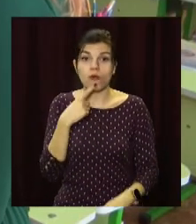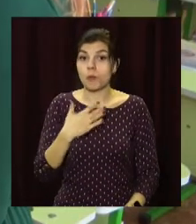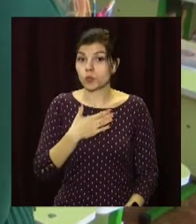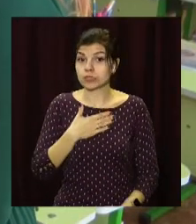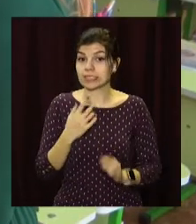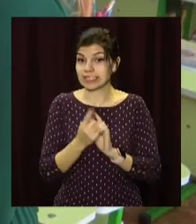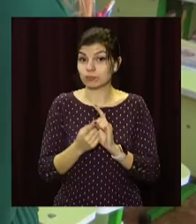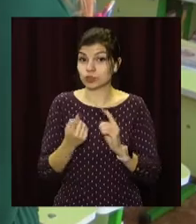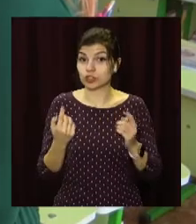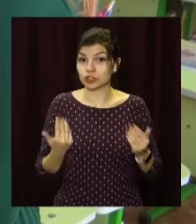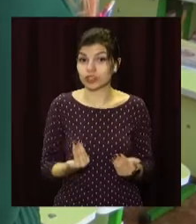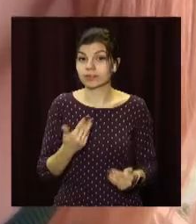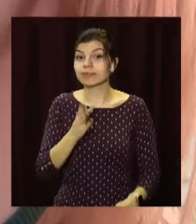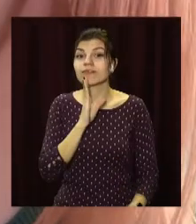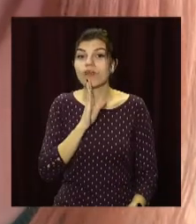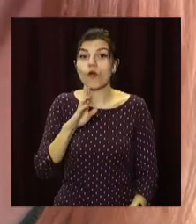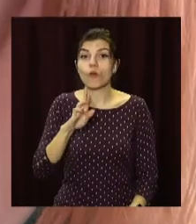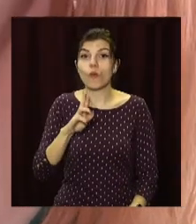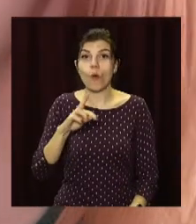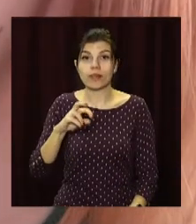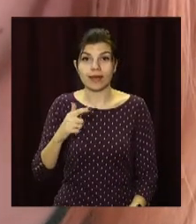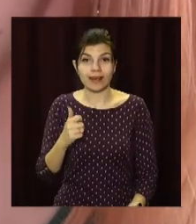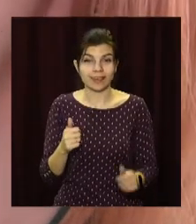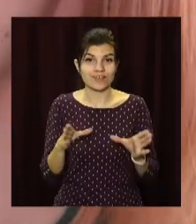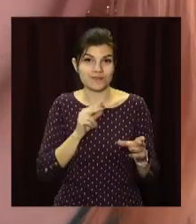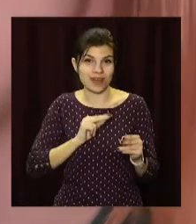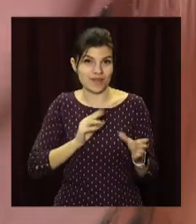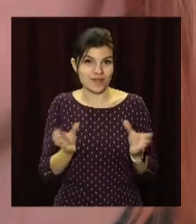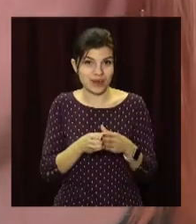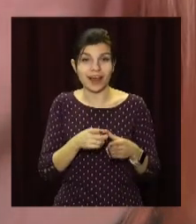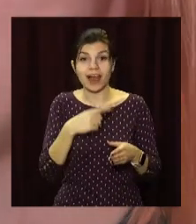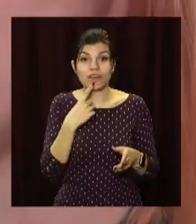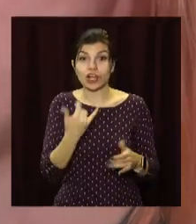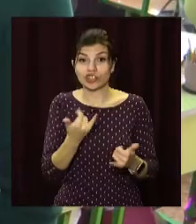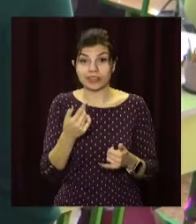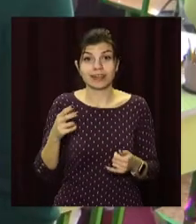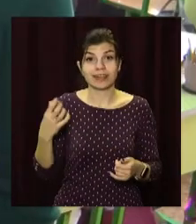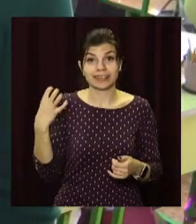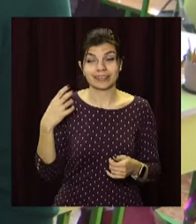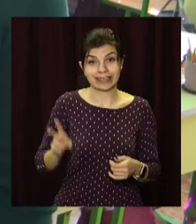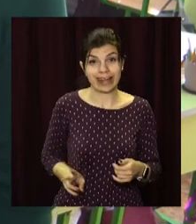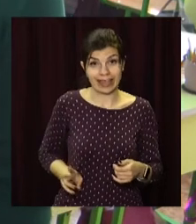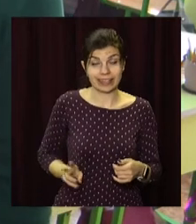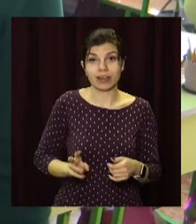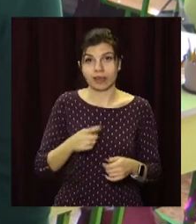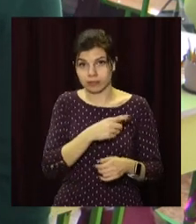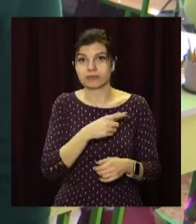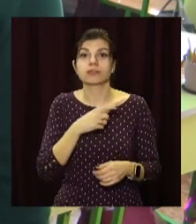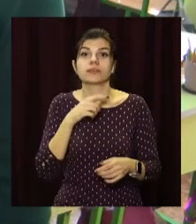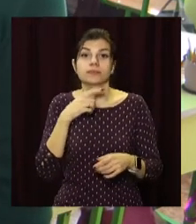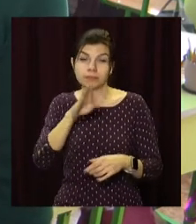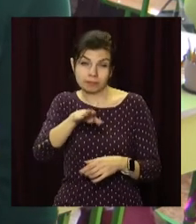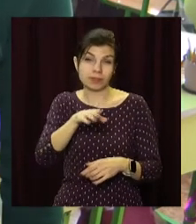життя, каже колега Наталія Васильівна Анастасія Косинська, адже саме її нинішня керівниця таки зуміла переконати дівчину